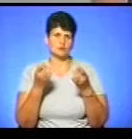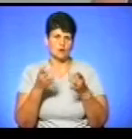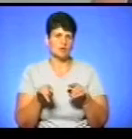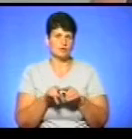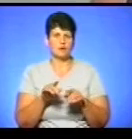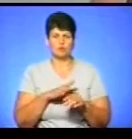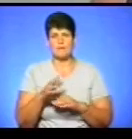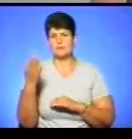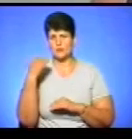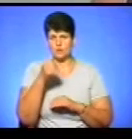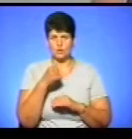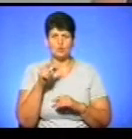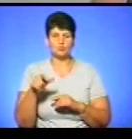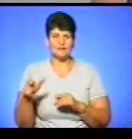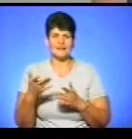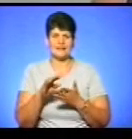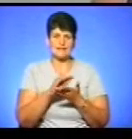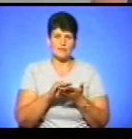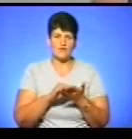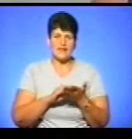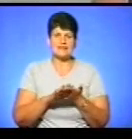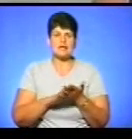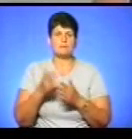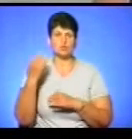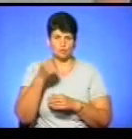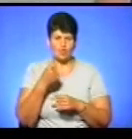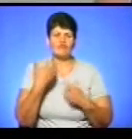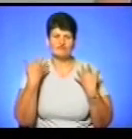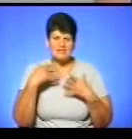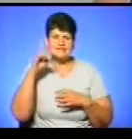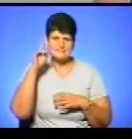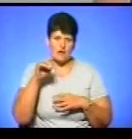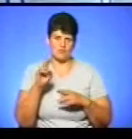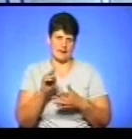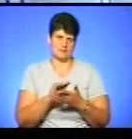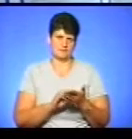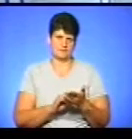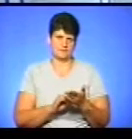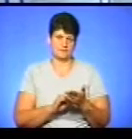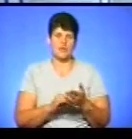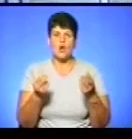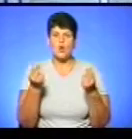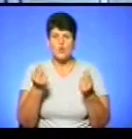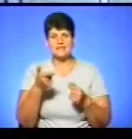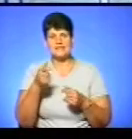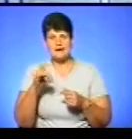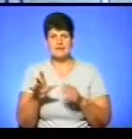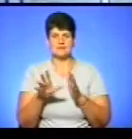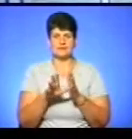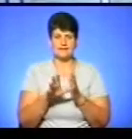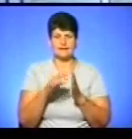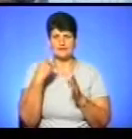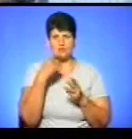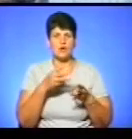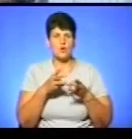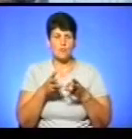минулого року. Тобто люди, які заповняли заяви минулого року, вони вже знають, як їх заповняти. Кошти за газ та електрику для індивідуального